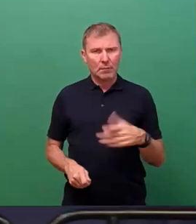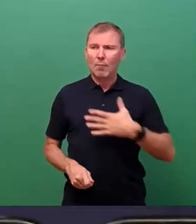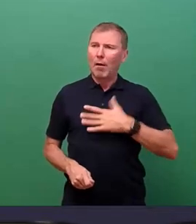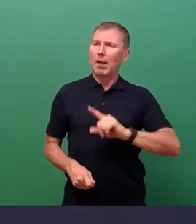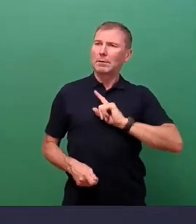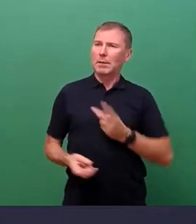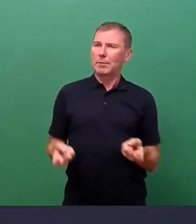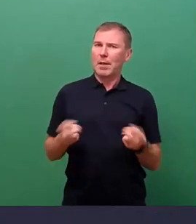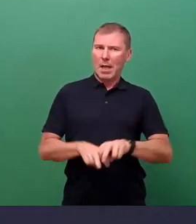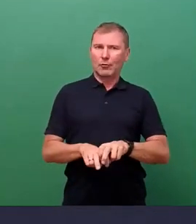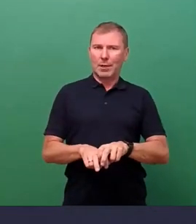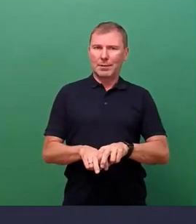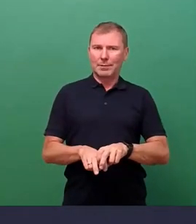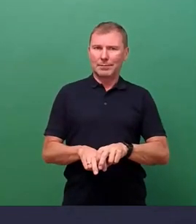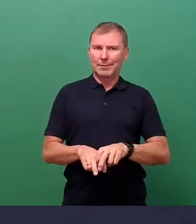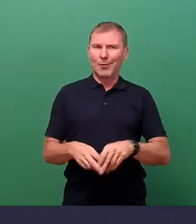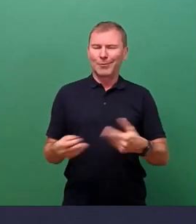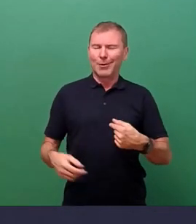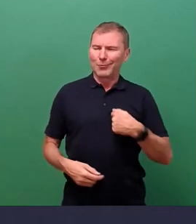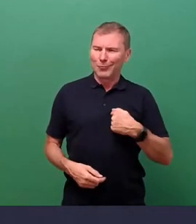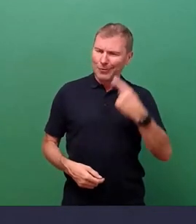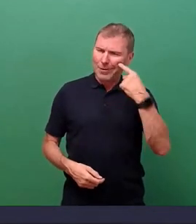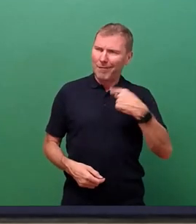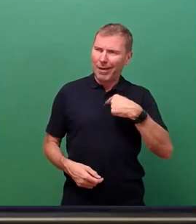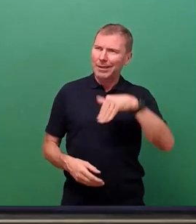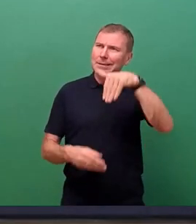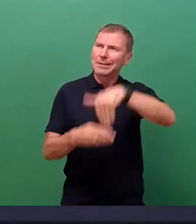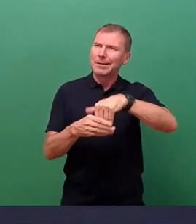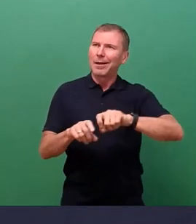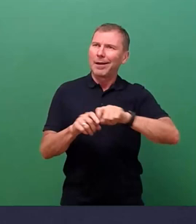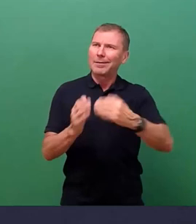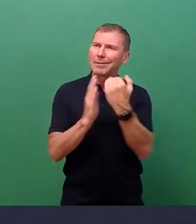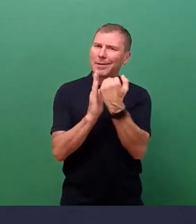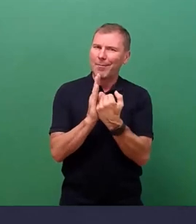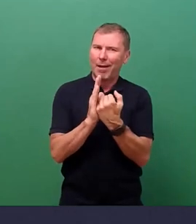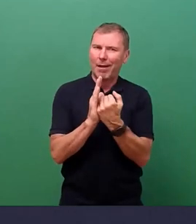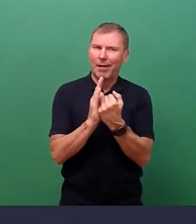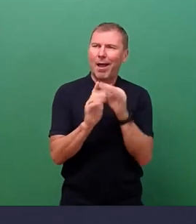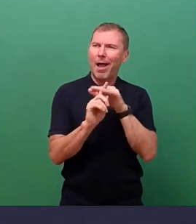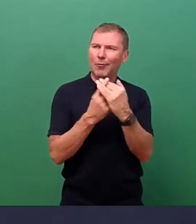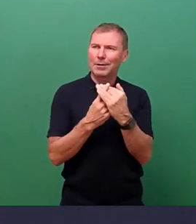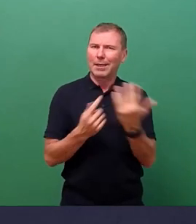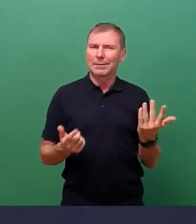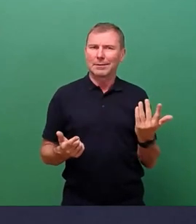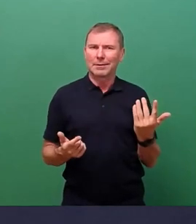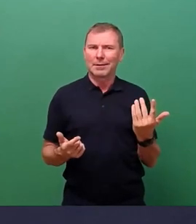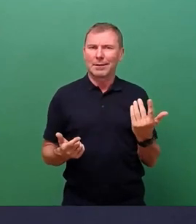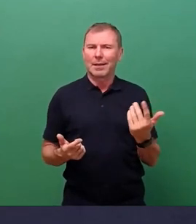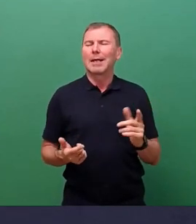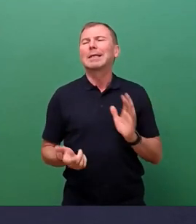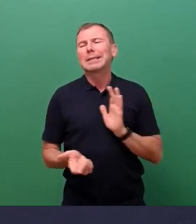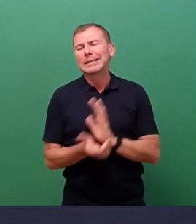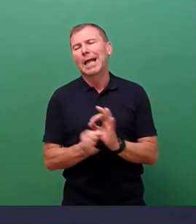Und insoweit ich schon die Kontextuierung der Vorlage und des Beschlusses sehr wohl kenne.